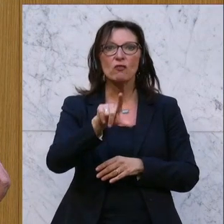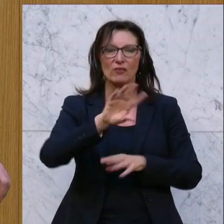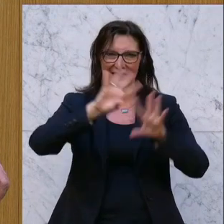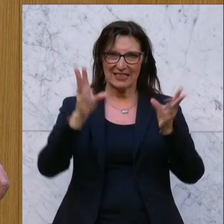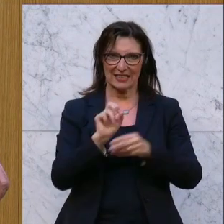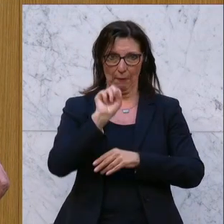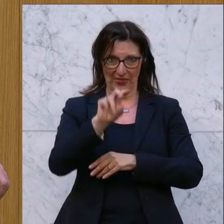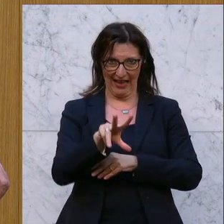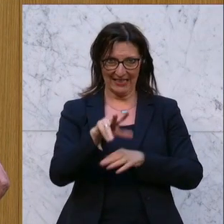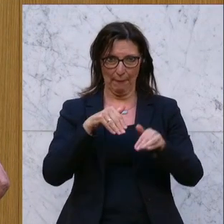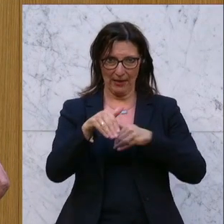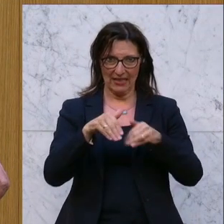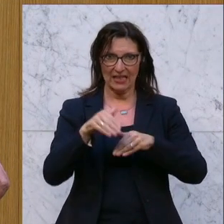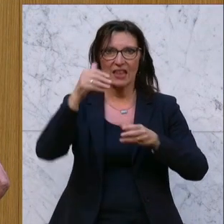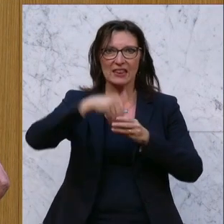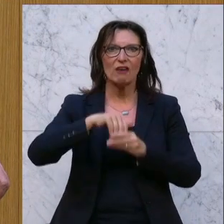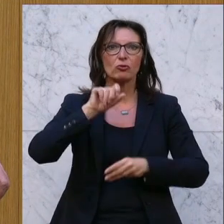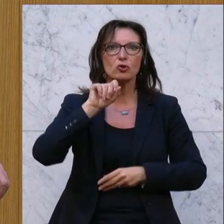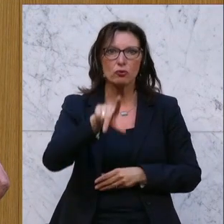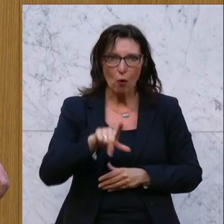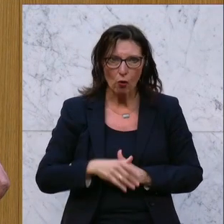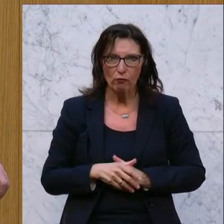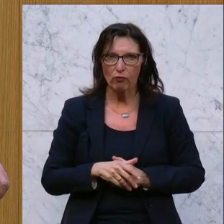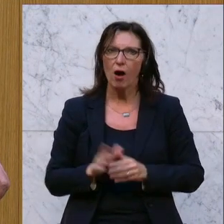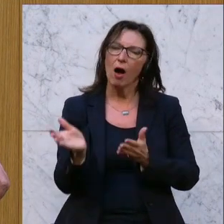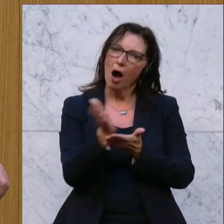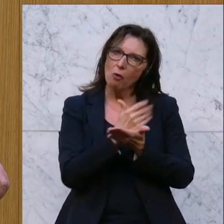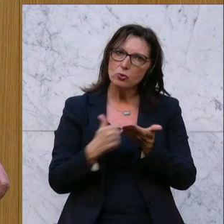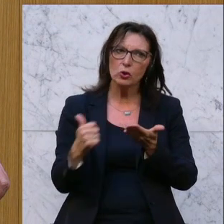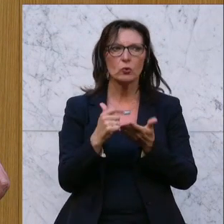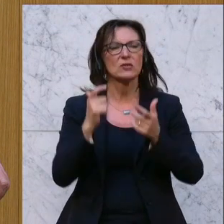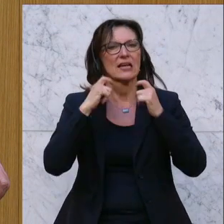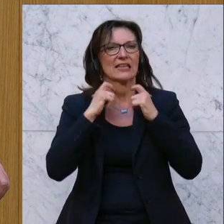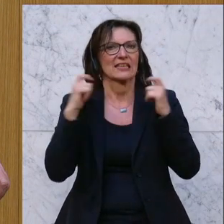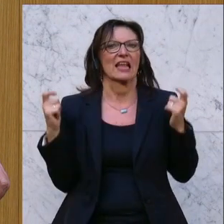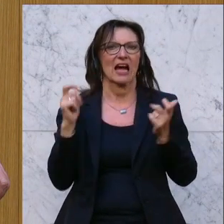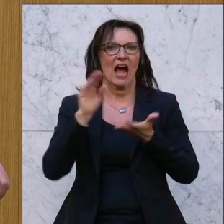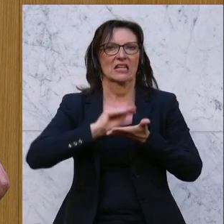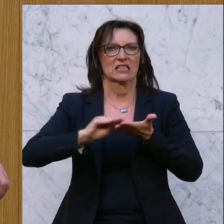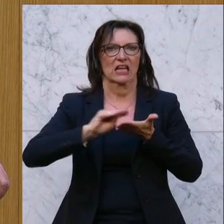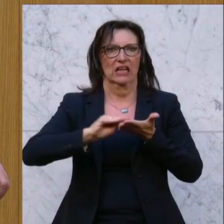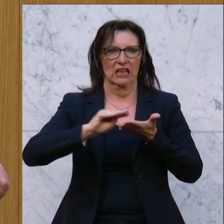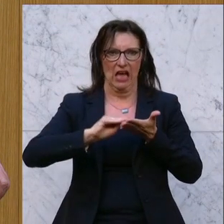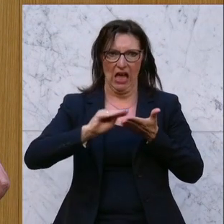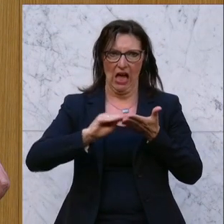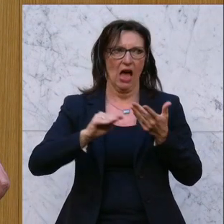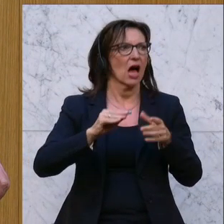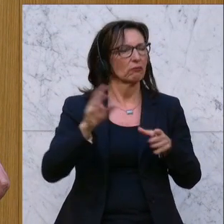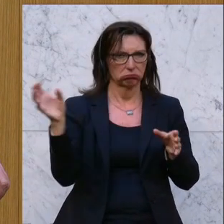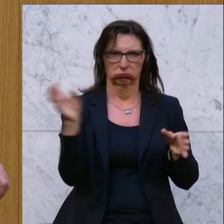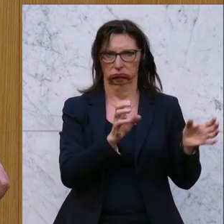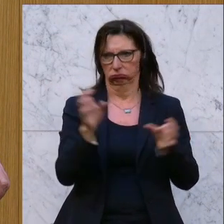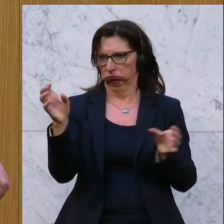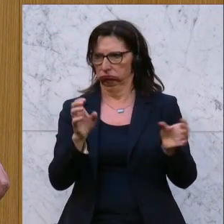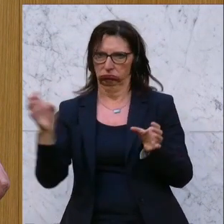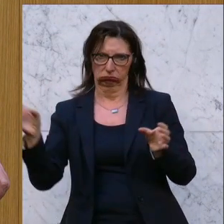ressortleitenden Bundesministerinnen und Bundesministern die Möglichkeit, Generalsekretariate einzurichten. Im Laufe dieser